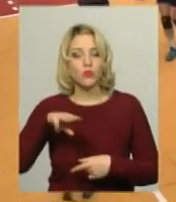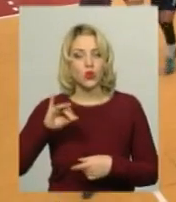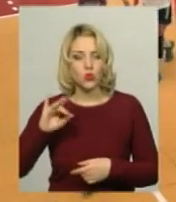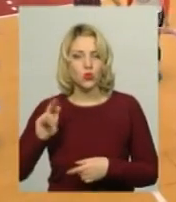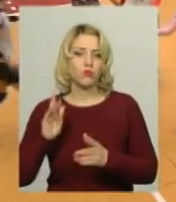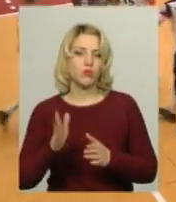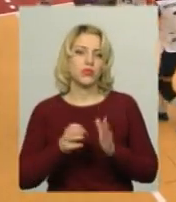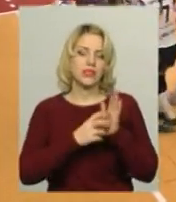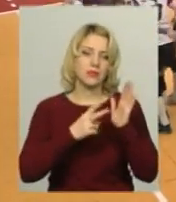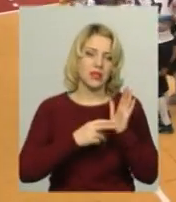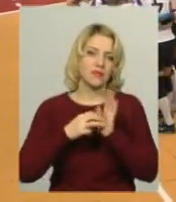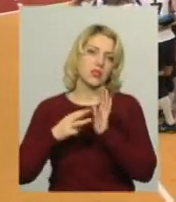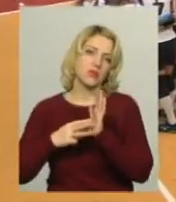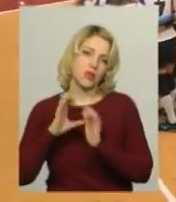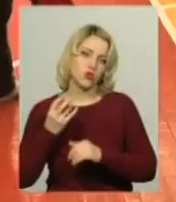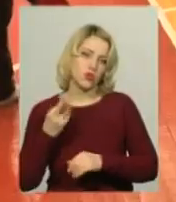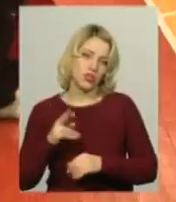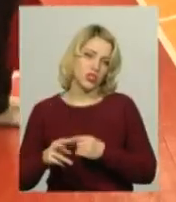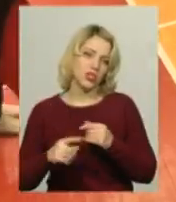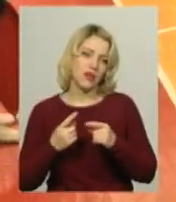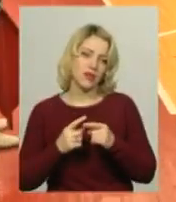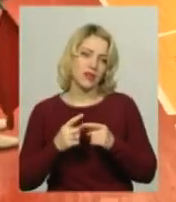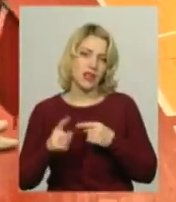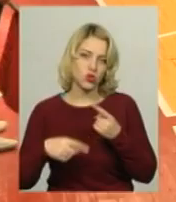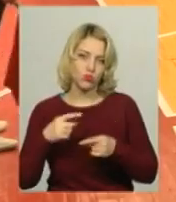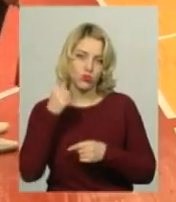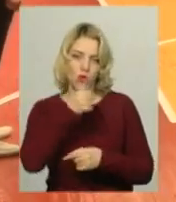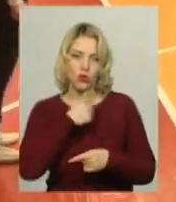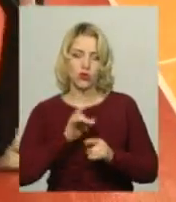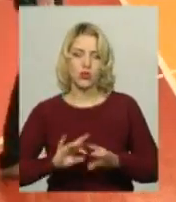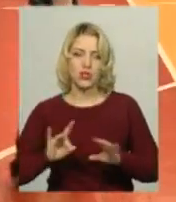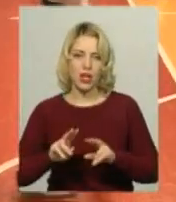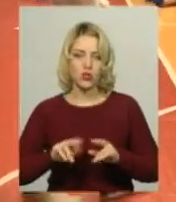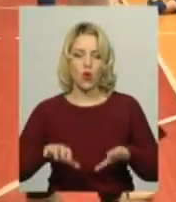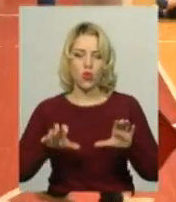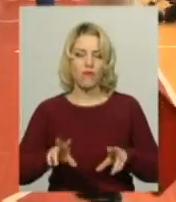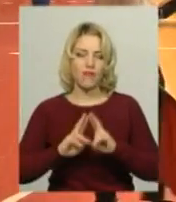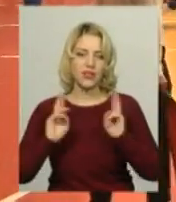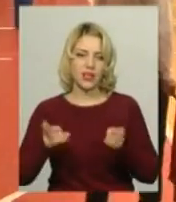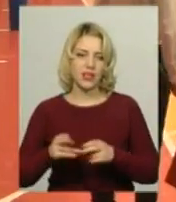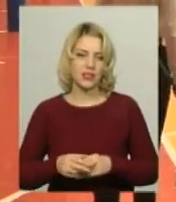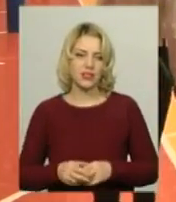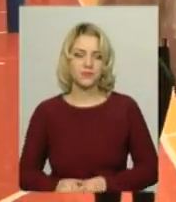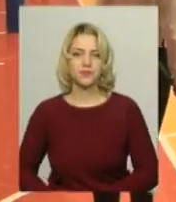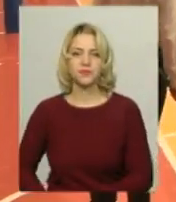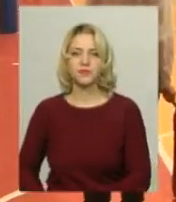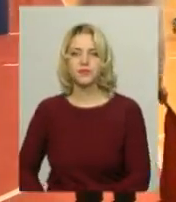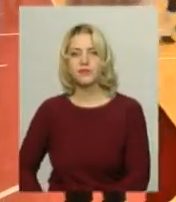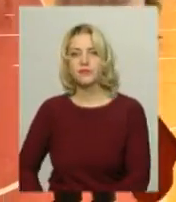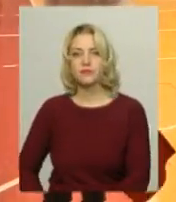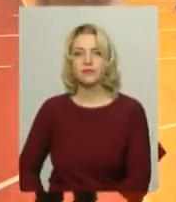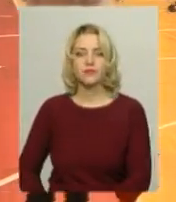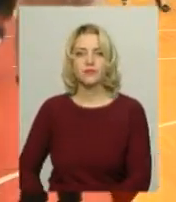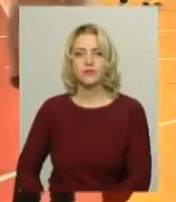17-18 січня наступного року. Про це каже голова обласної федерації волейболу Іван Терещук. Вікторія Зелінська, Юрій